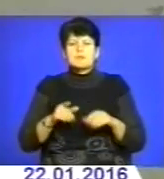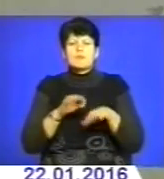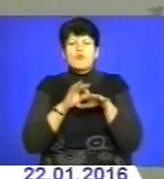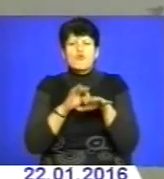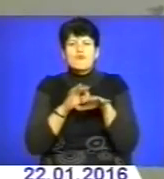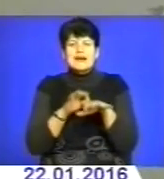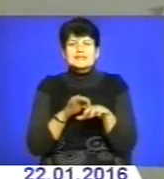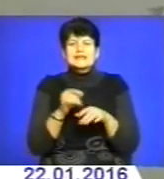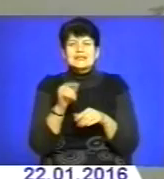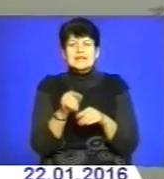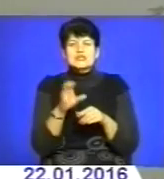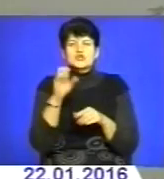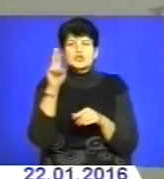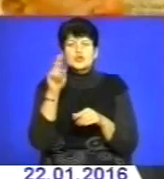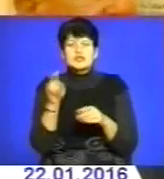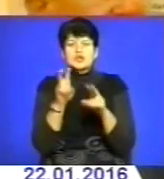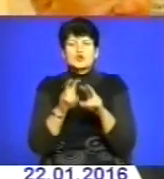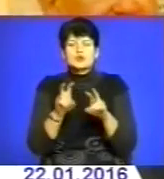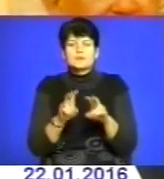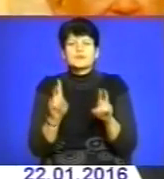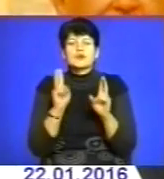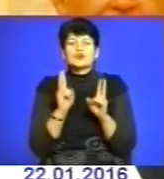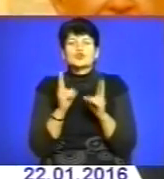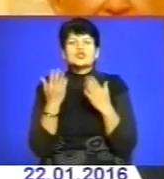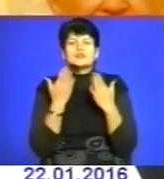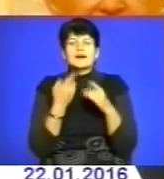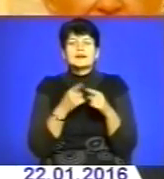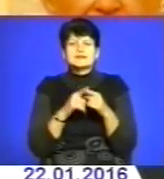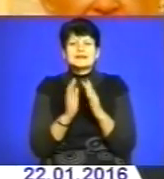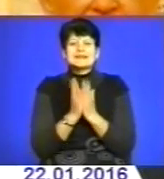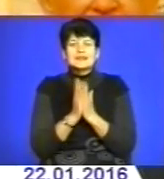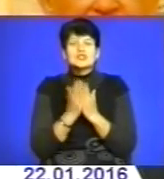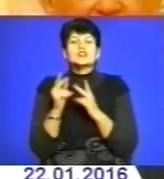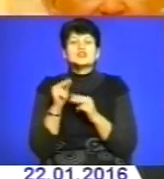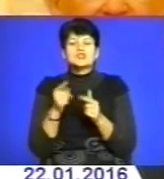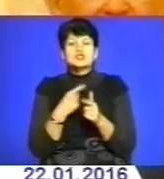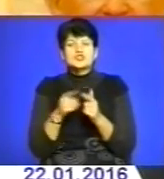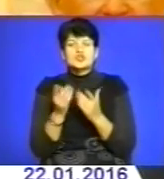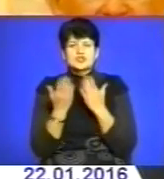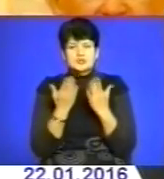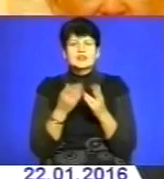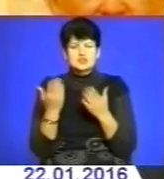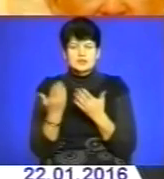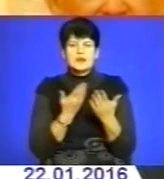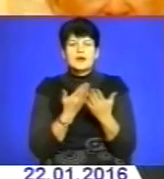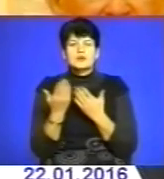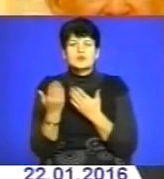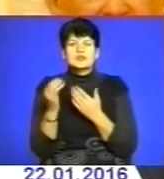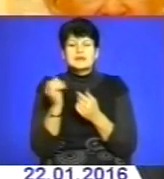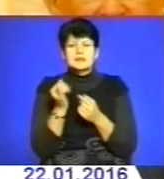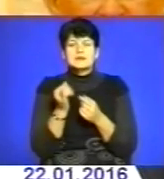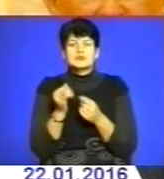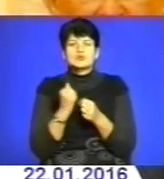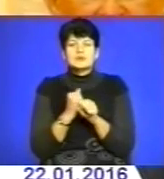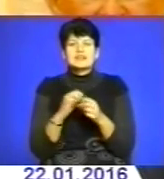такі соціологічні дослідження. А хто ж читає ці книги? Чи читають ці книги? Читають. І прийшло до